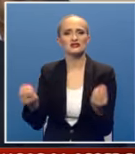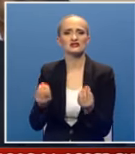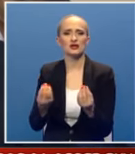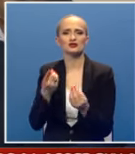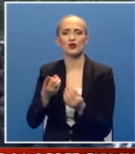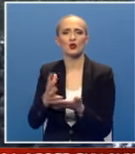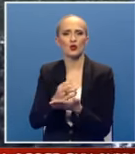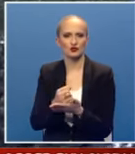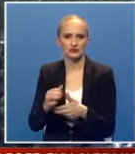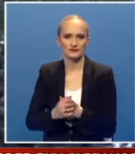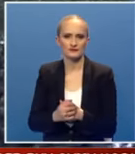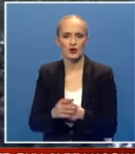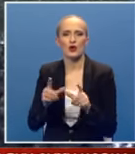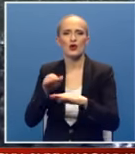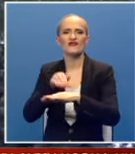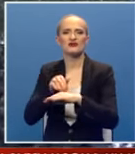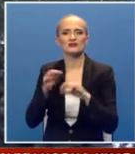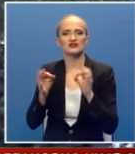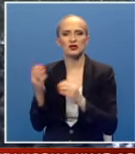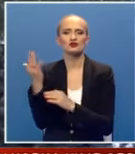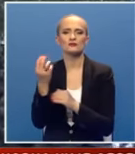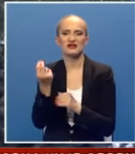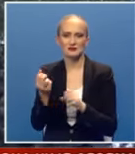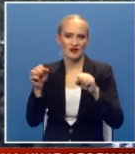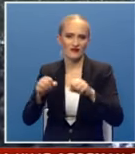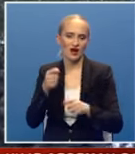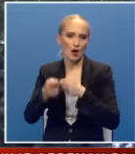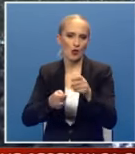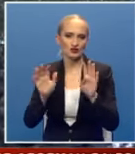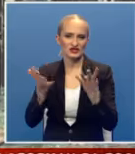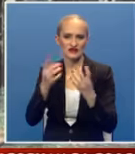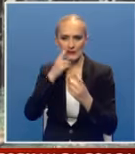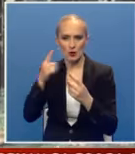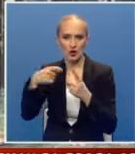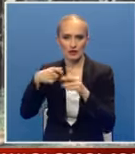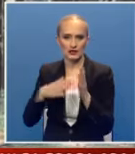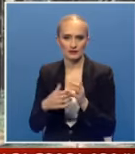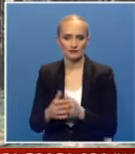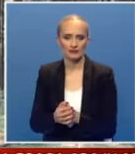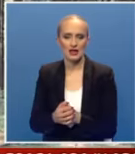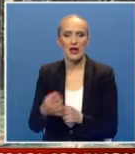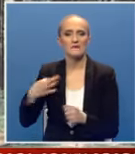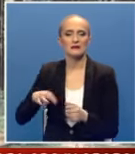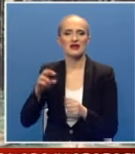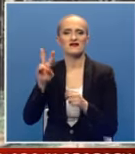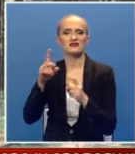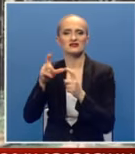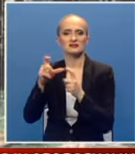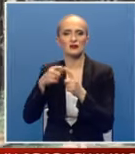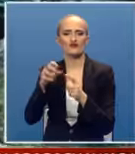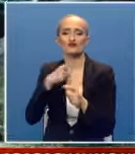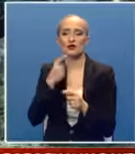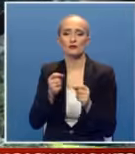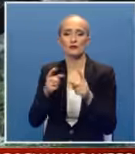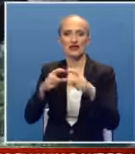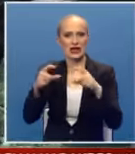je implementiran. U informacijoni sistem Šuma Srpske vlada je uložila 19 milijuna maraka. Premijer Radovan Višković rekao da se